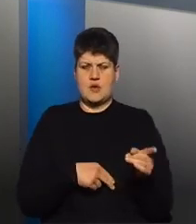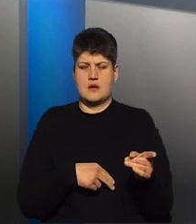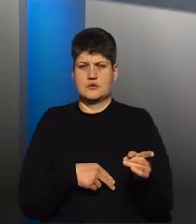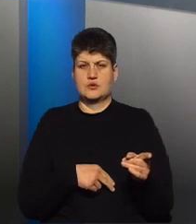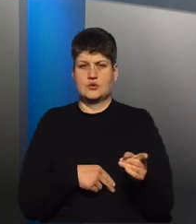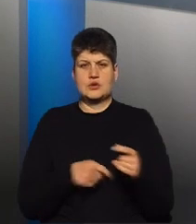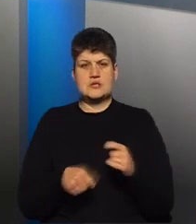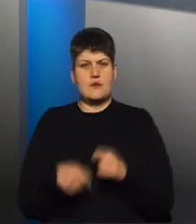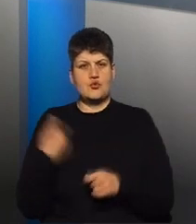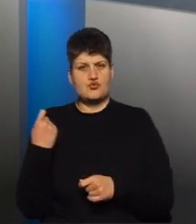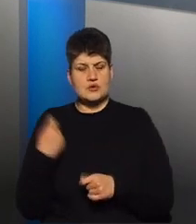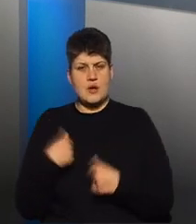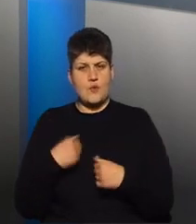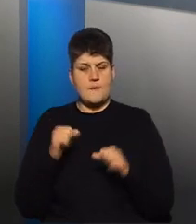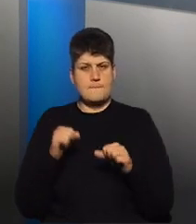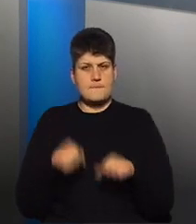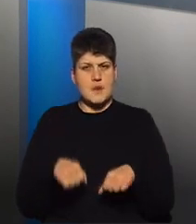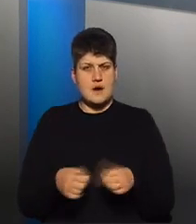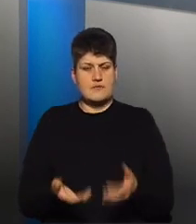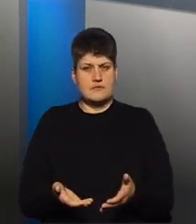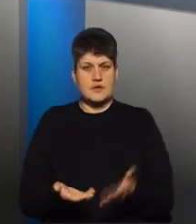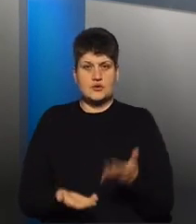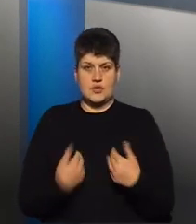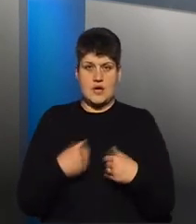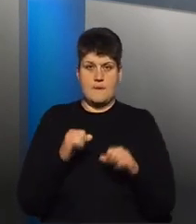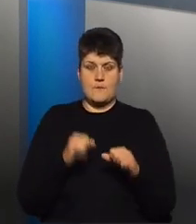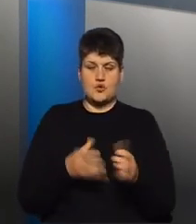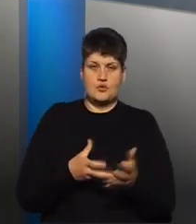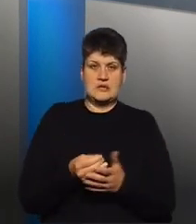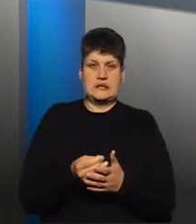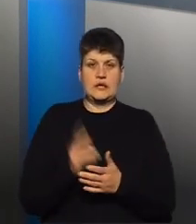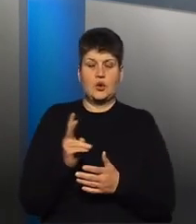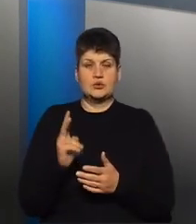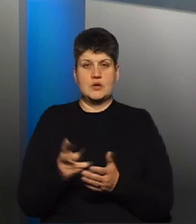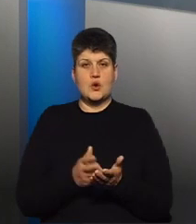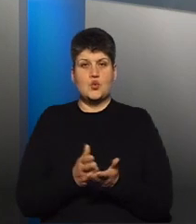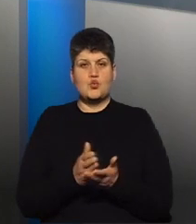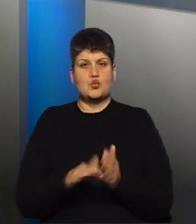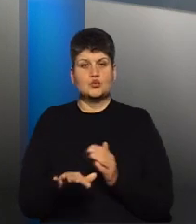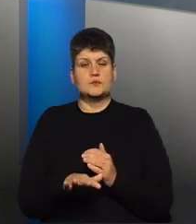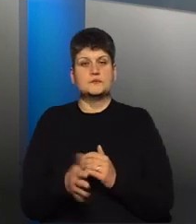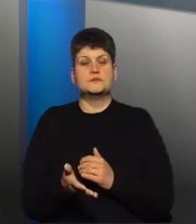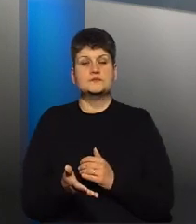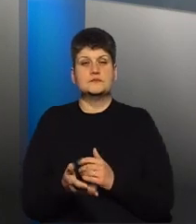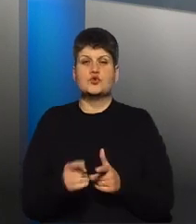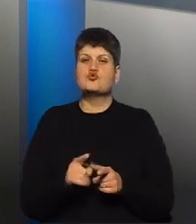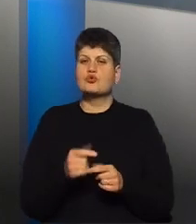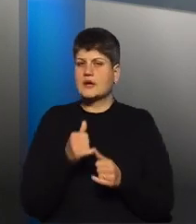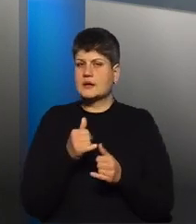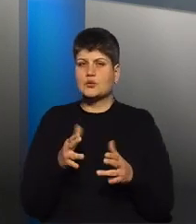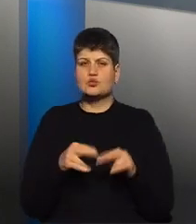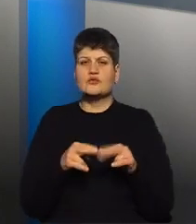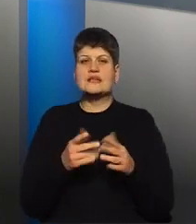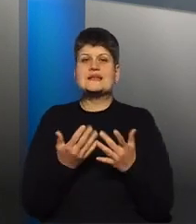моїх прав громадянина. Якщо я можу платити і комунальні за свою площу, чому я не можу будувати стільки, скільки